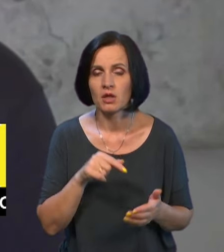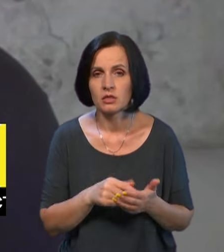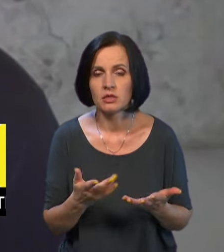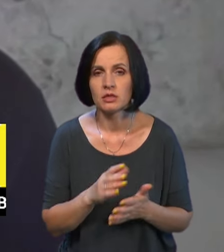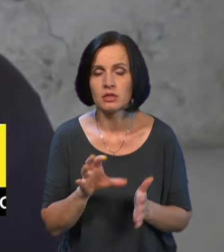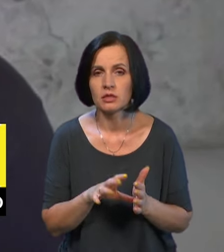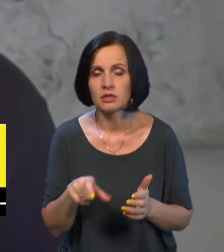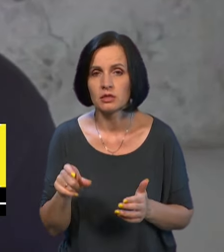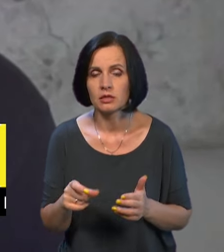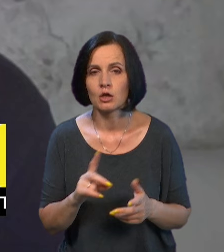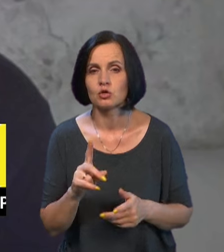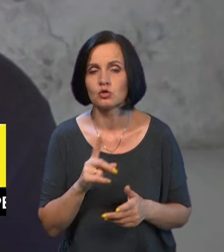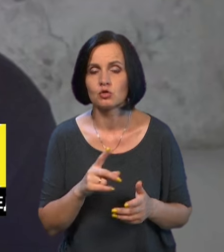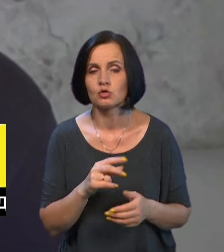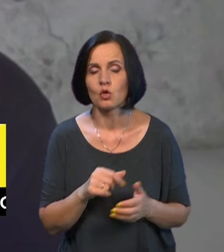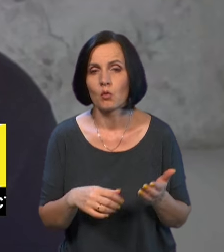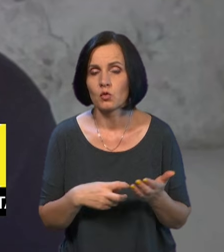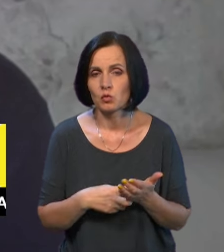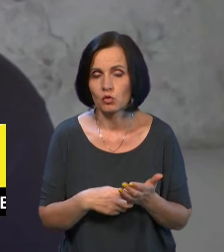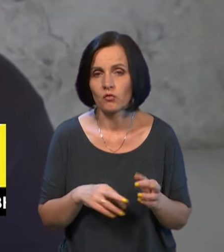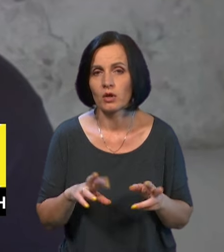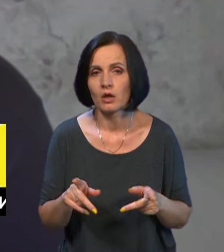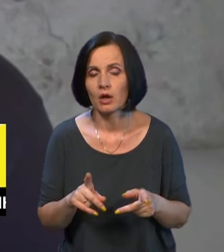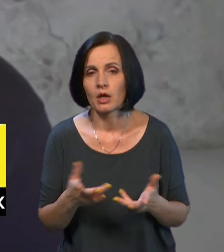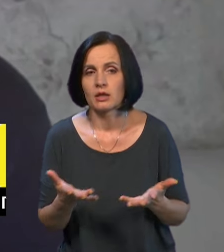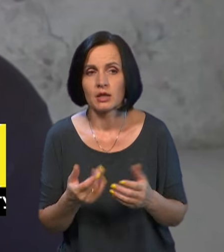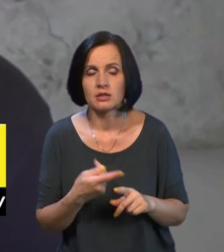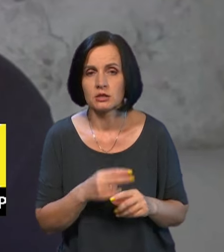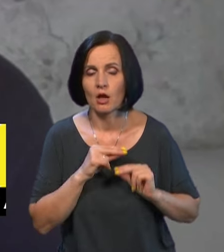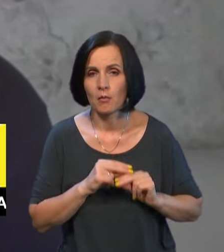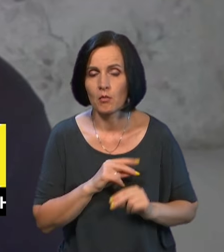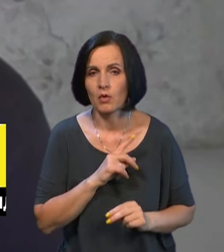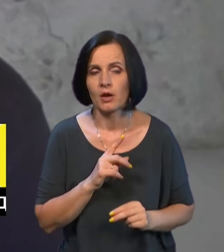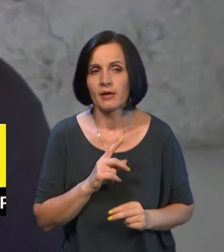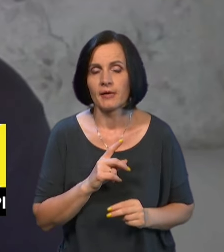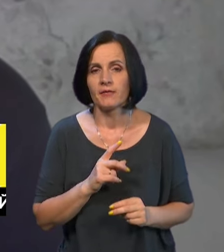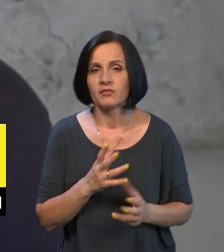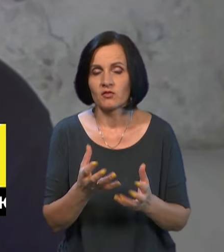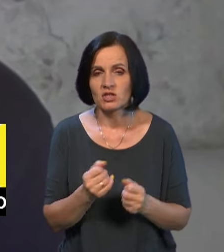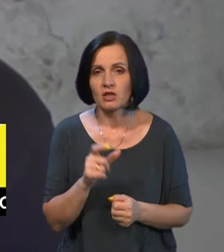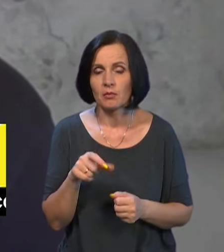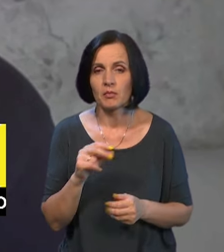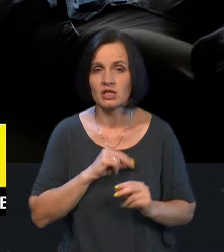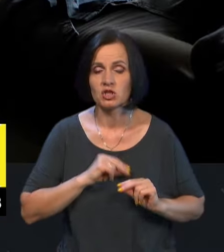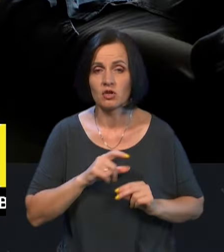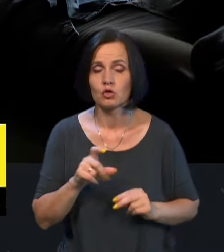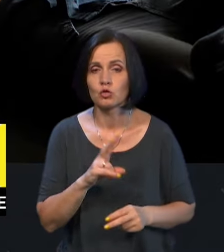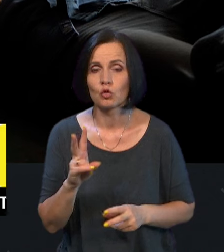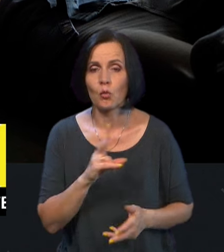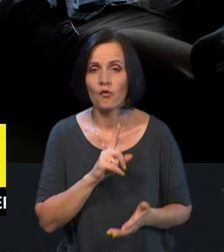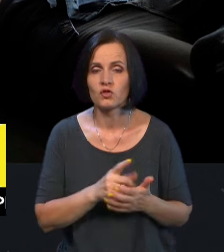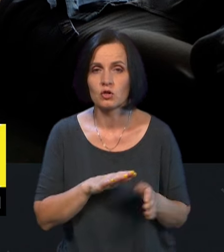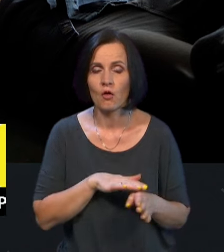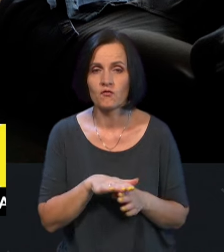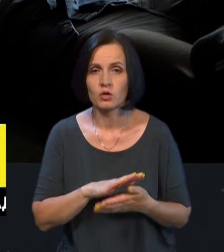де повинні взятись ці люди, цей технічний персонал, які повинні виконати ці умови. Пане Олександре,